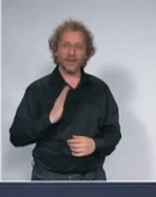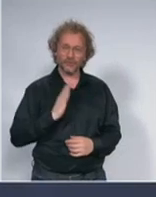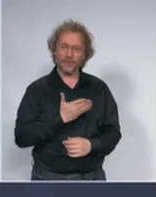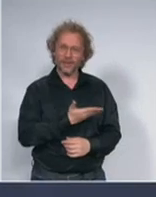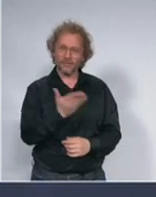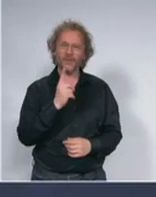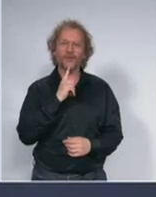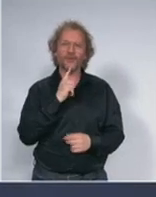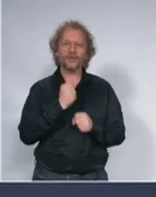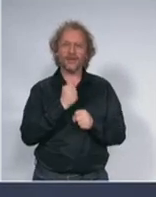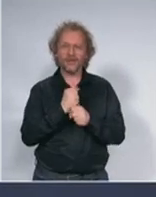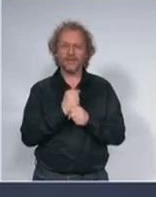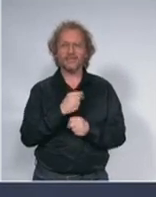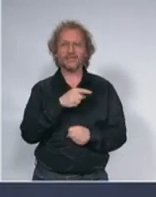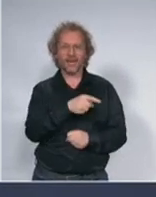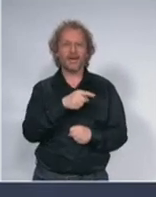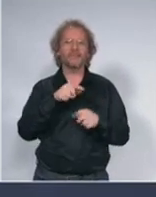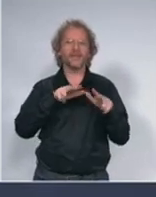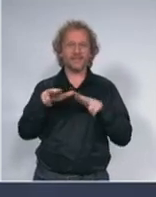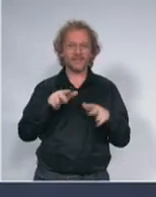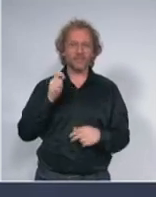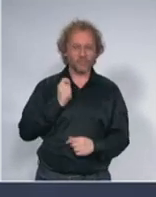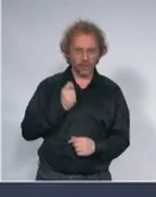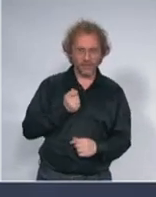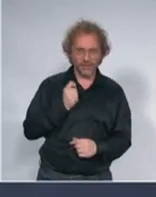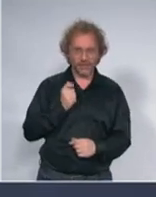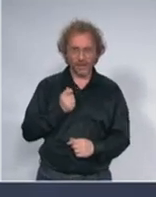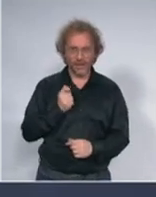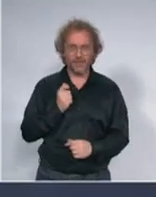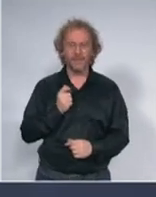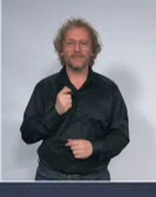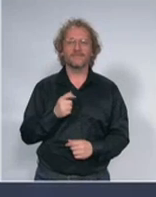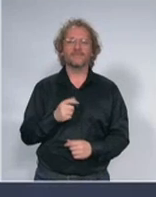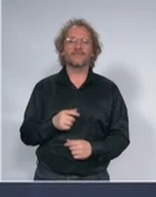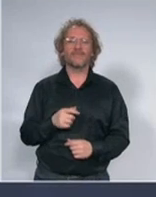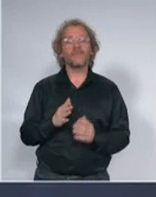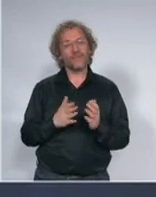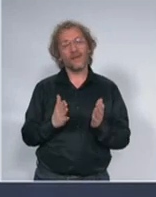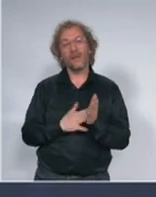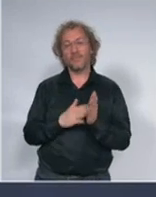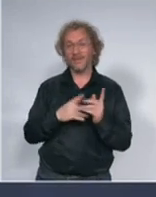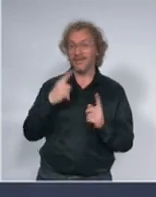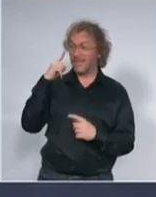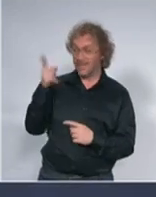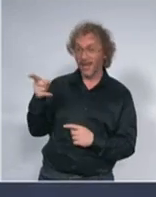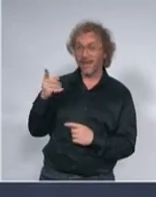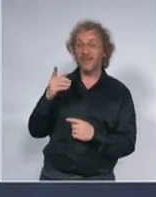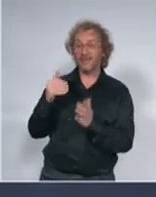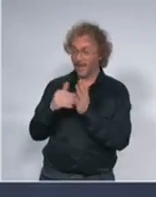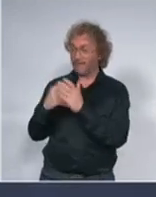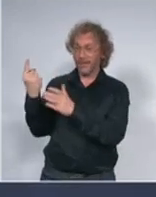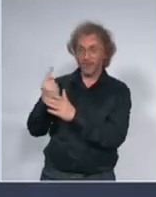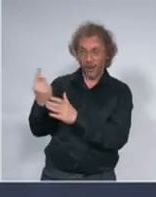Resornim ministarstvom Ministarstvom unutrašnjih poslova na tome da prijavljuju građane za koje znaju da krše samoizolaciju to je